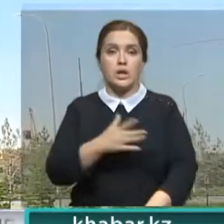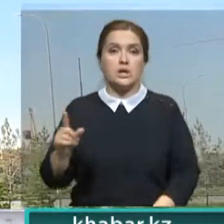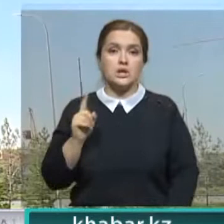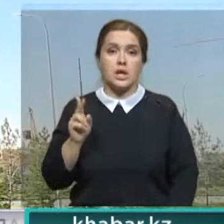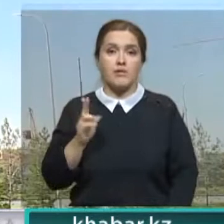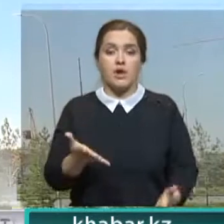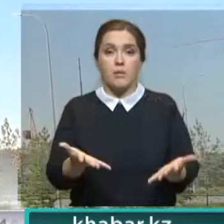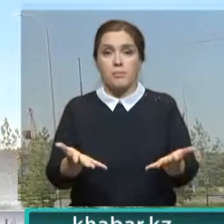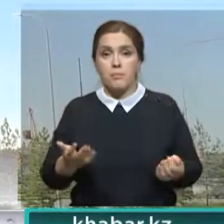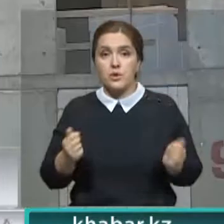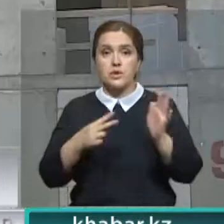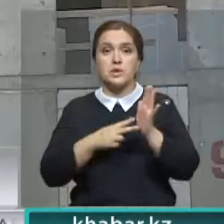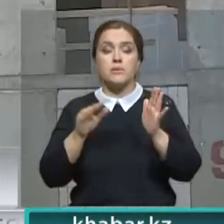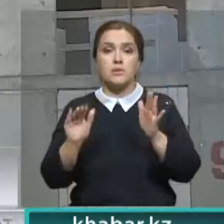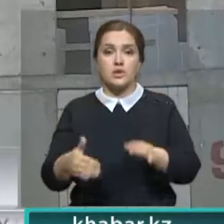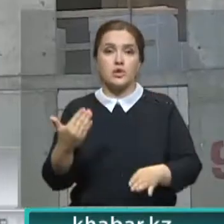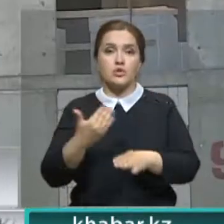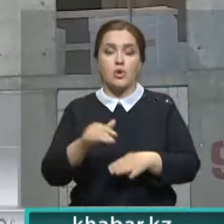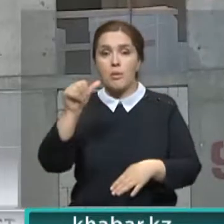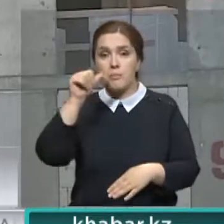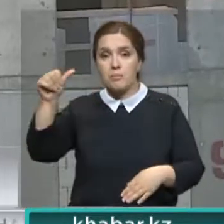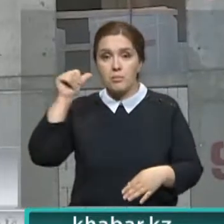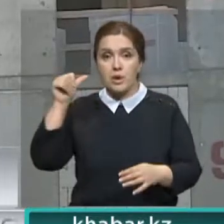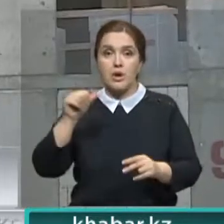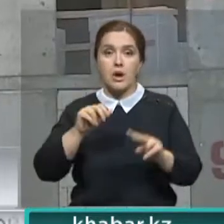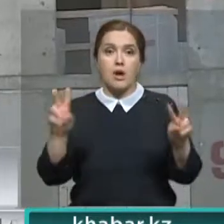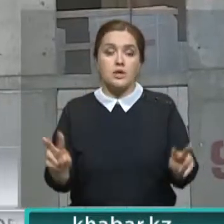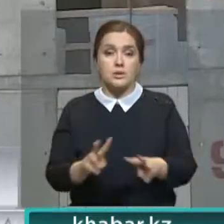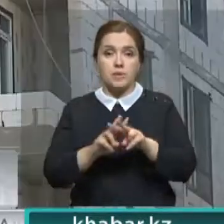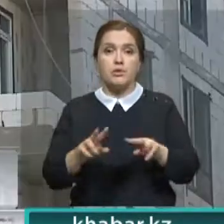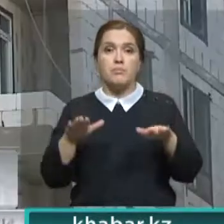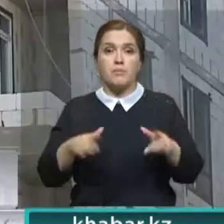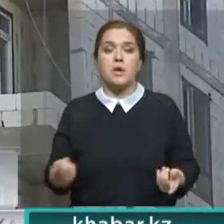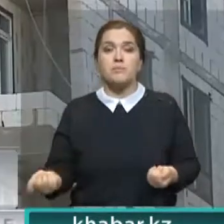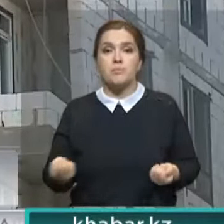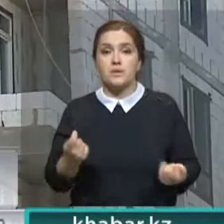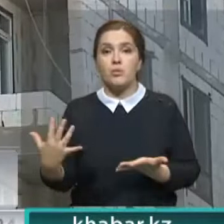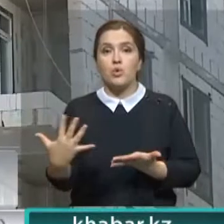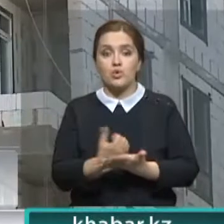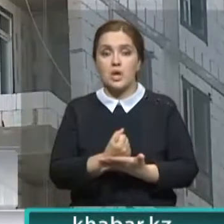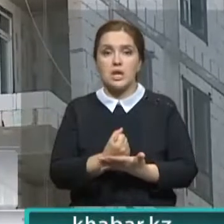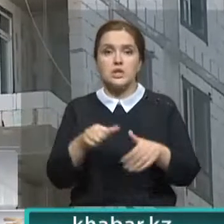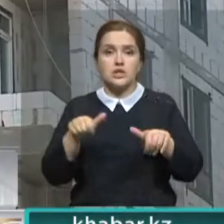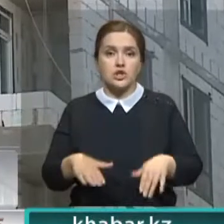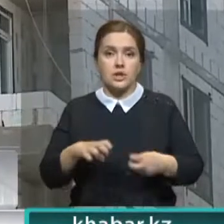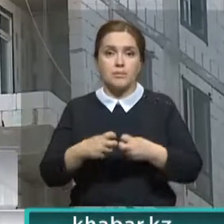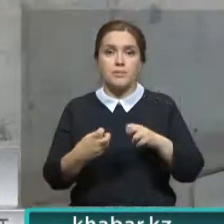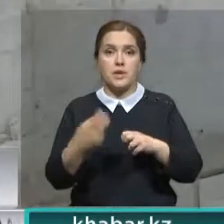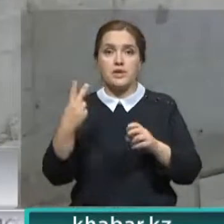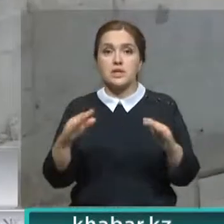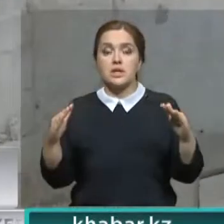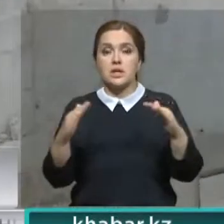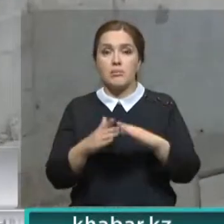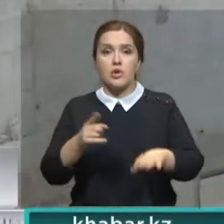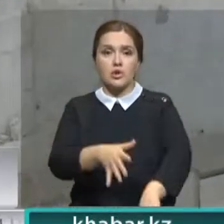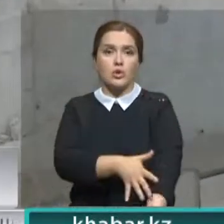ключи от долгожданных квартир получат 7 тысяч дольщиков. Напомню, в прошлом году в столице местным властям удалось разрешить проблемы